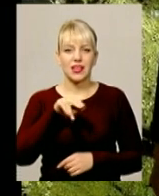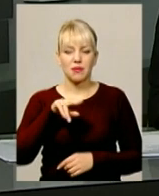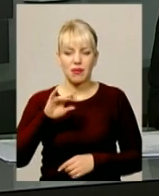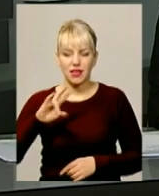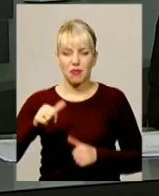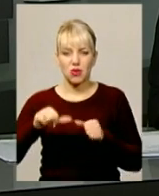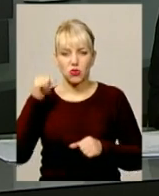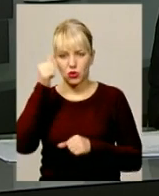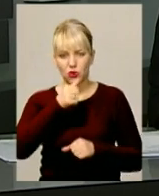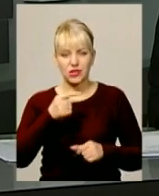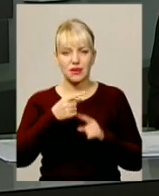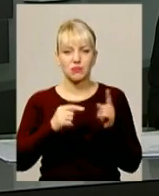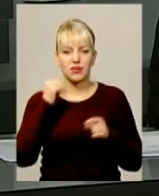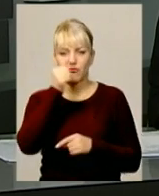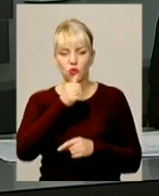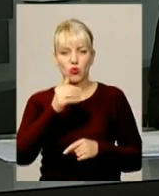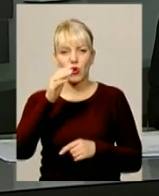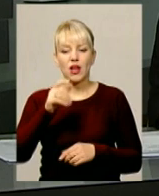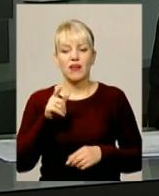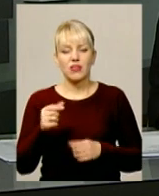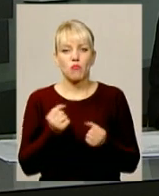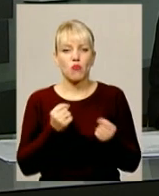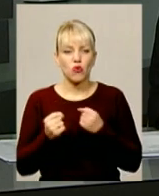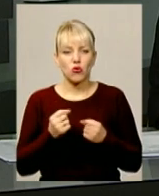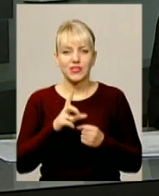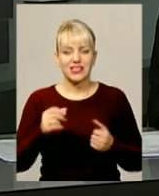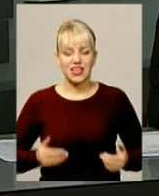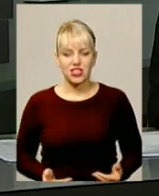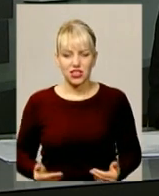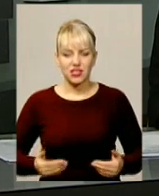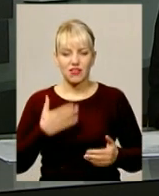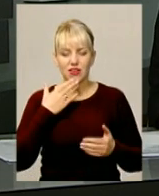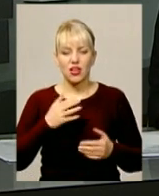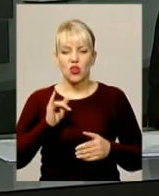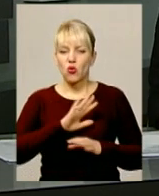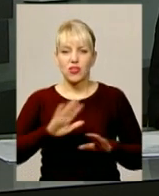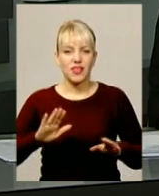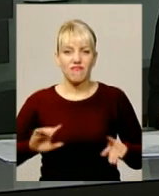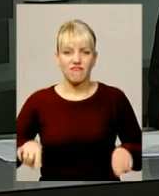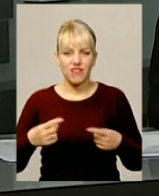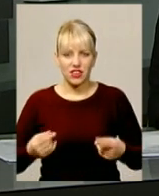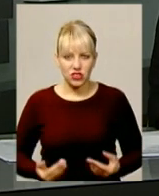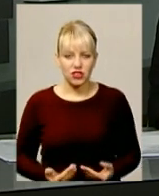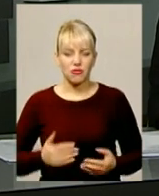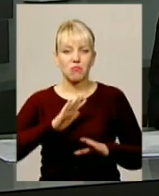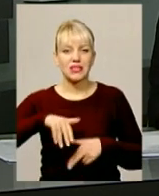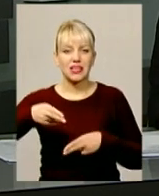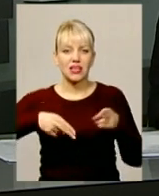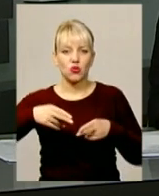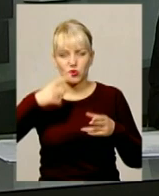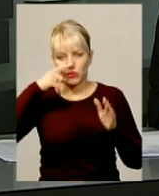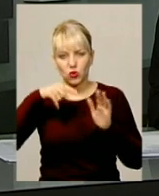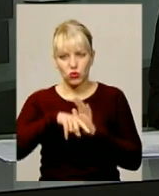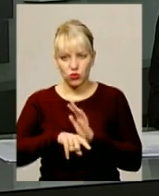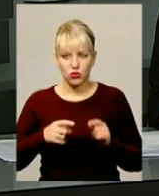області. Півроку він боровся за своє життя у лікарні, але не вижив після хірургічного втручання. Військовий служив у 46-му окремому